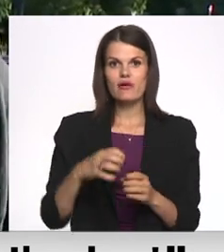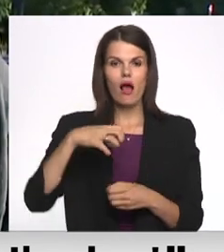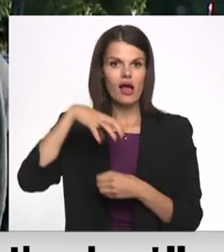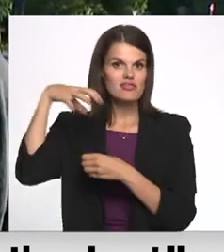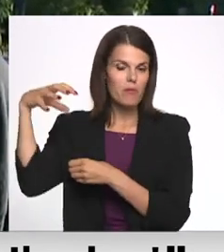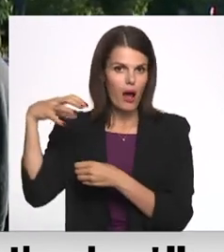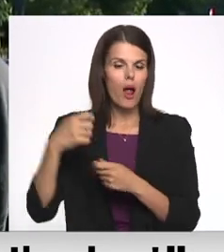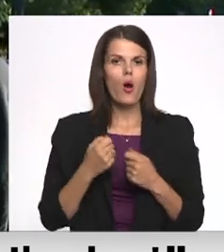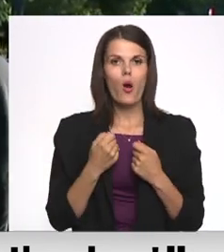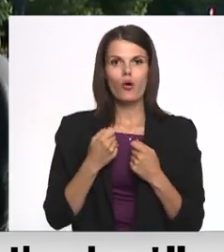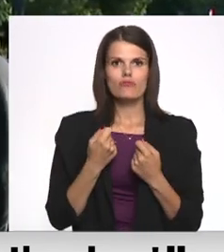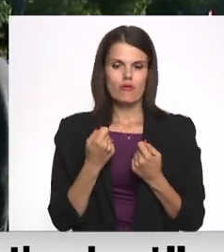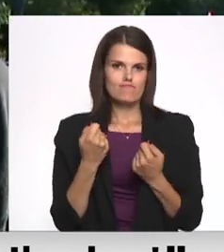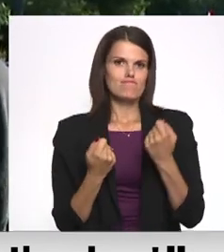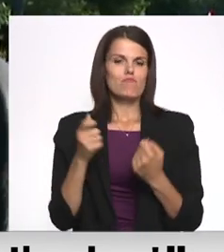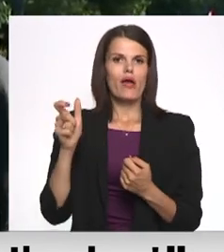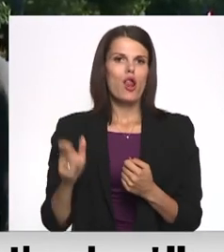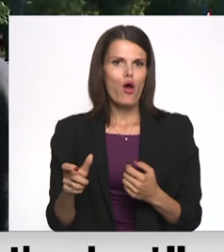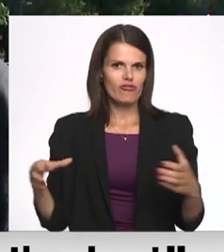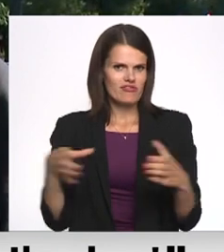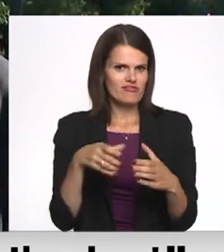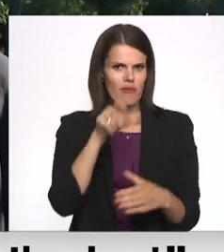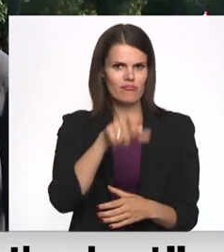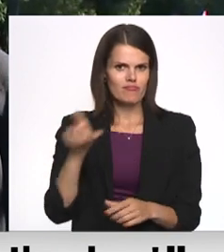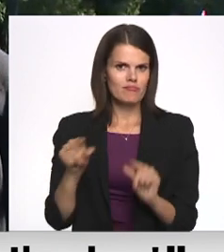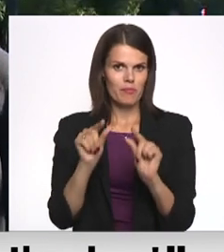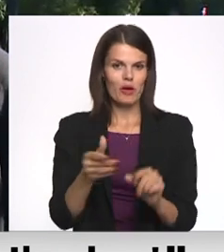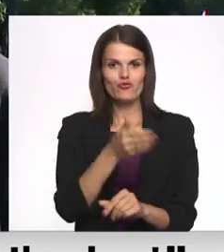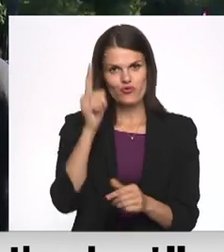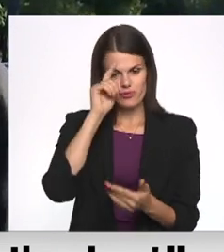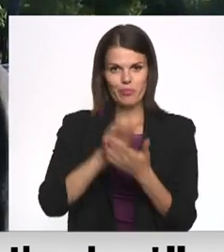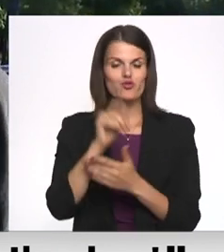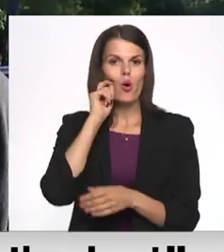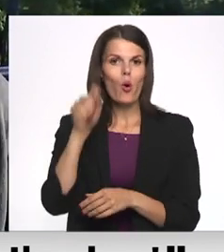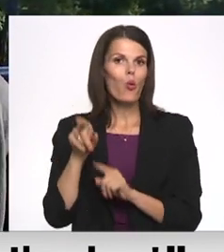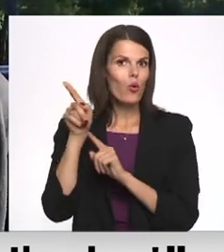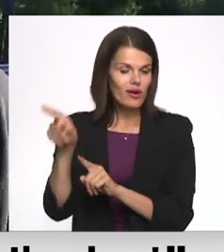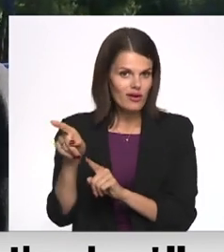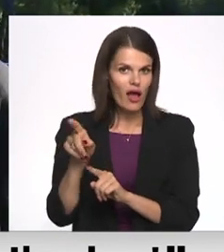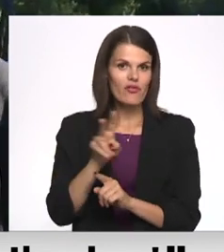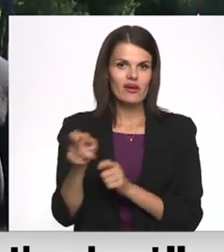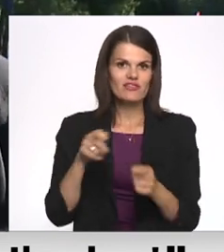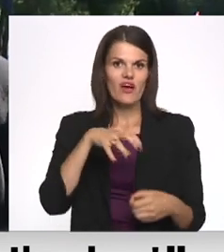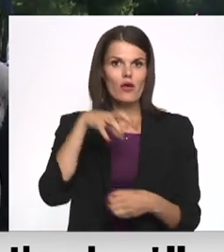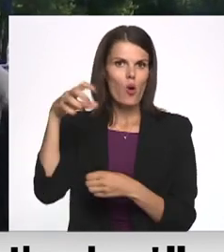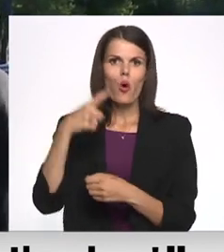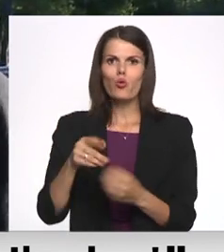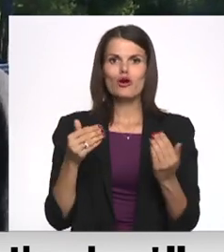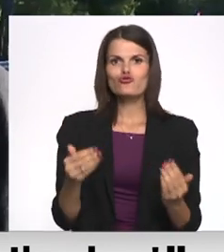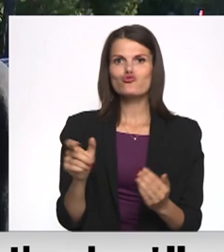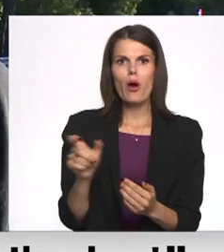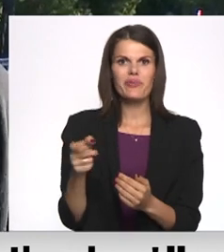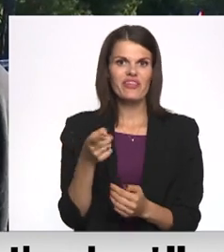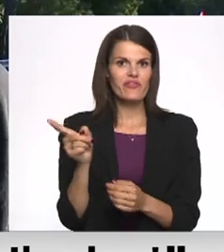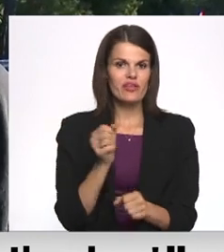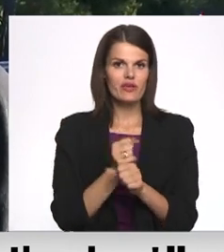balonu pilotu tās sājuma nav liela. Jūs arī pazīstat Ukrainā pilotus. Ko viņi šobrīd dara? Ko gaisa balonu piloti